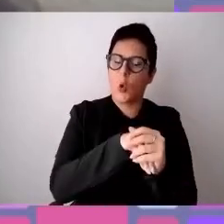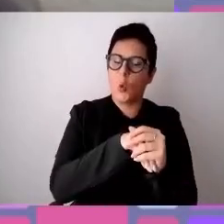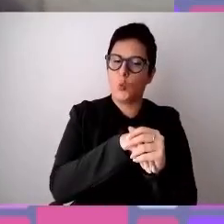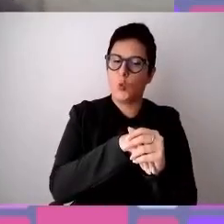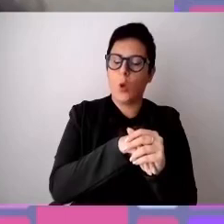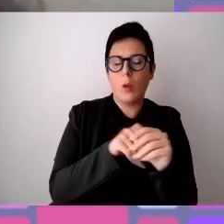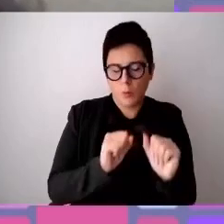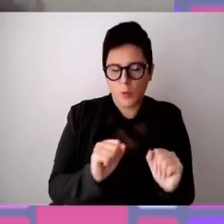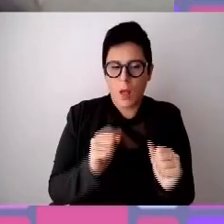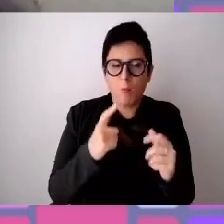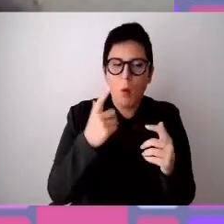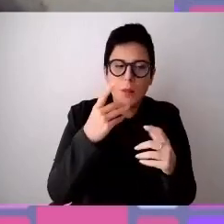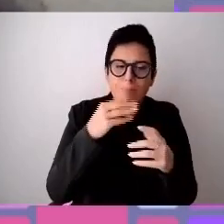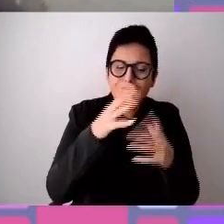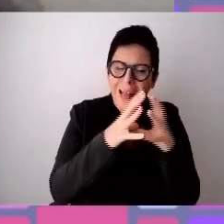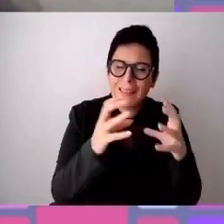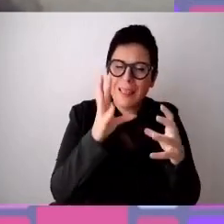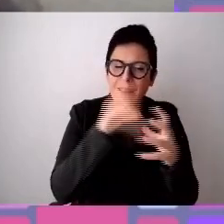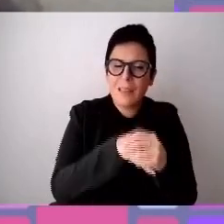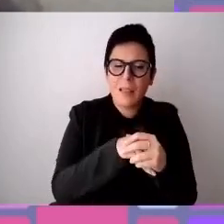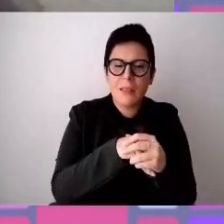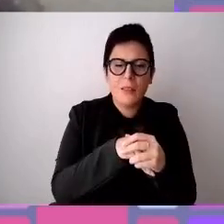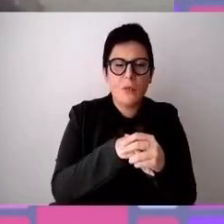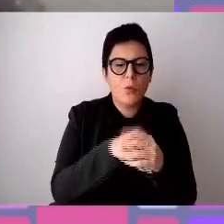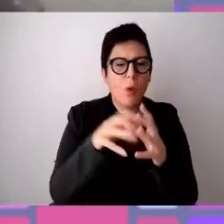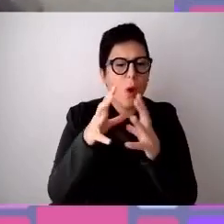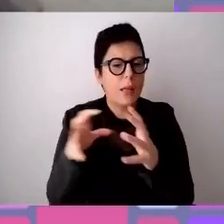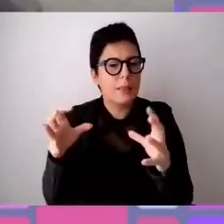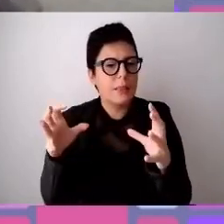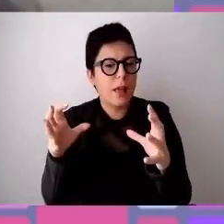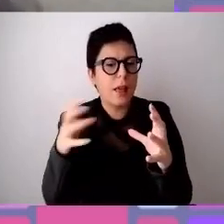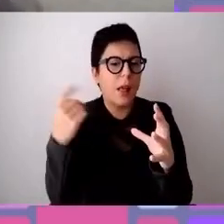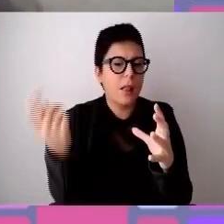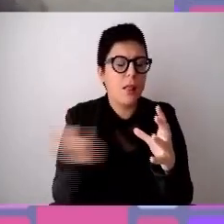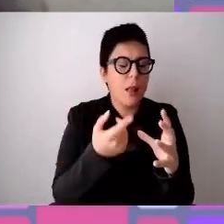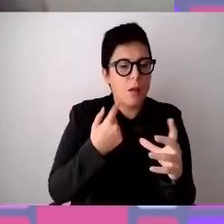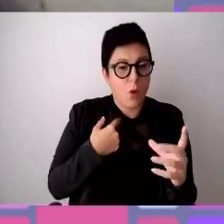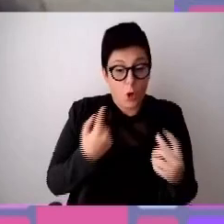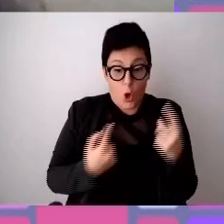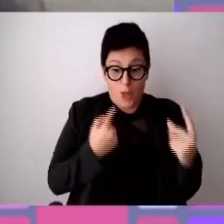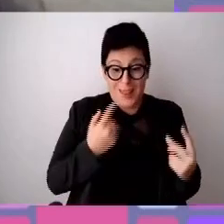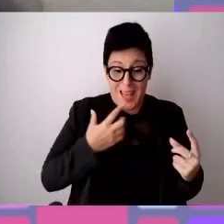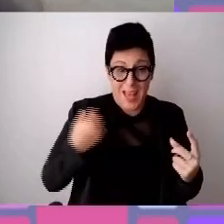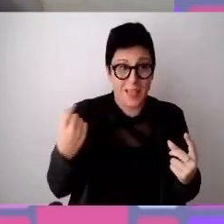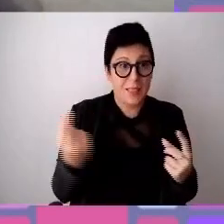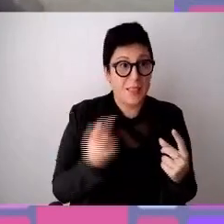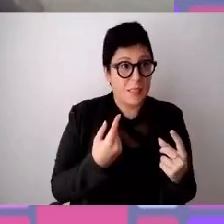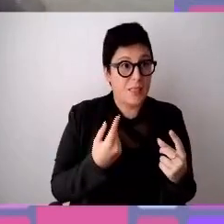'interno delle nostre aziende, delle imprese, dei contesti nei quali agiamo affinché